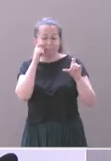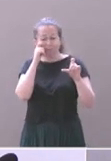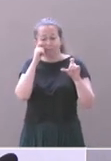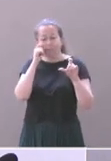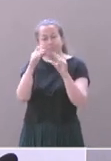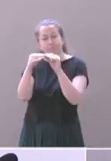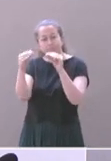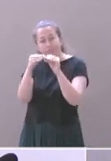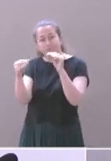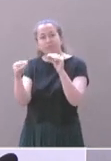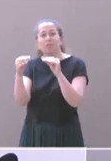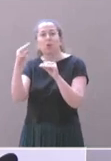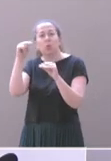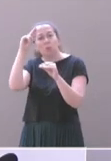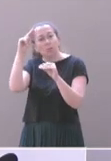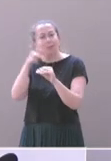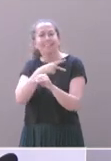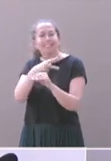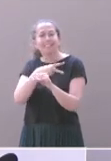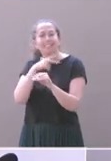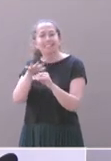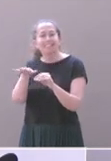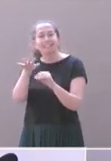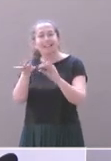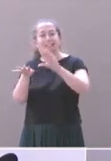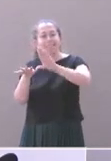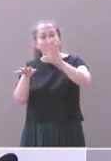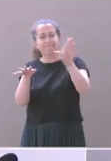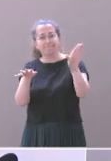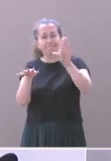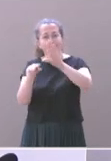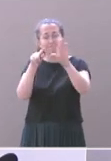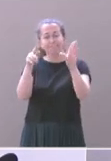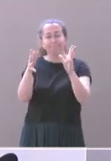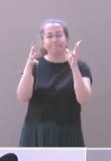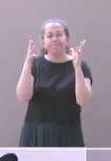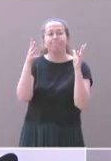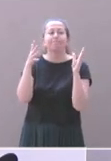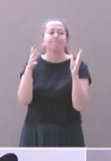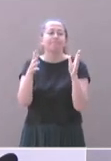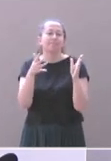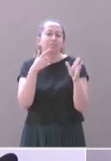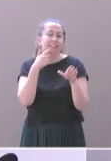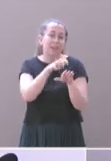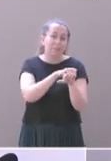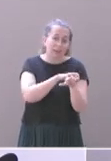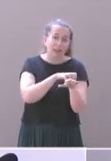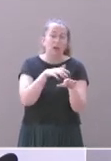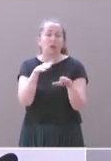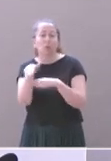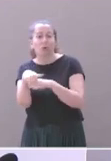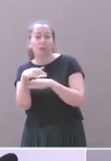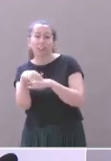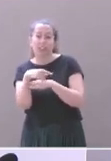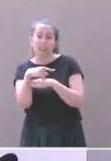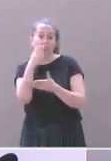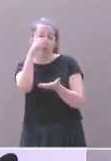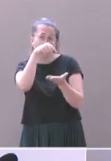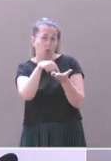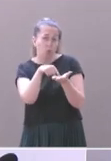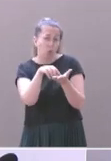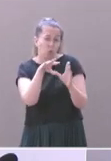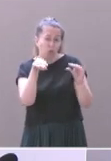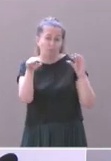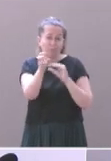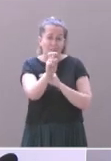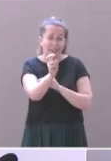Euromédecine. Et il s'agit du dernier espace de respiration entre Grabelle et Montpellier. C'est un petit bout